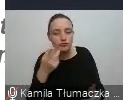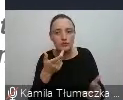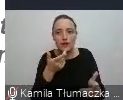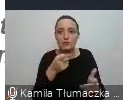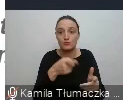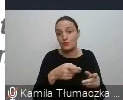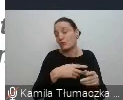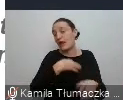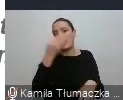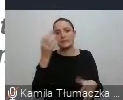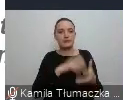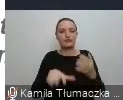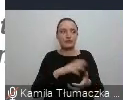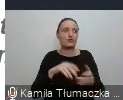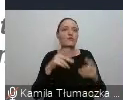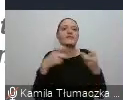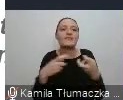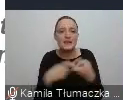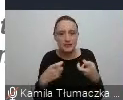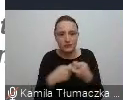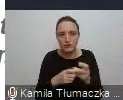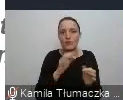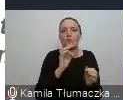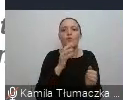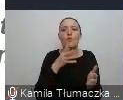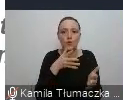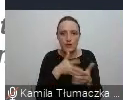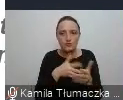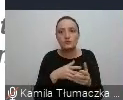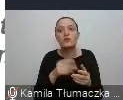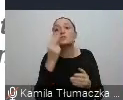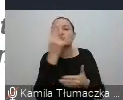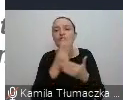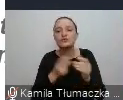się chyba najlepiej na świecie. Może przeczytam kilka.